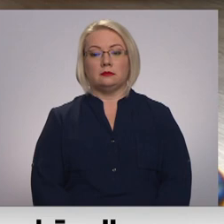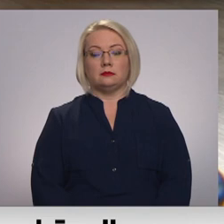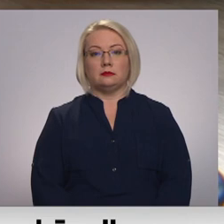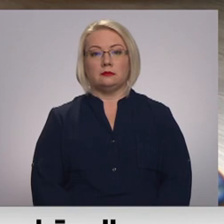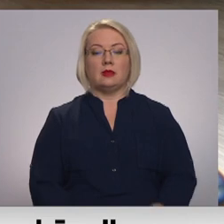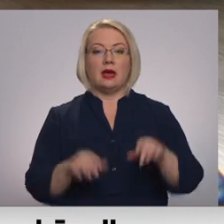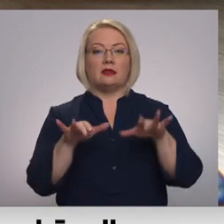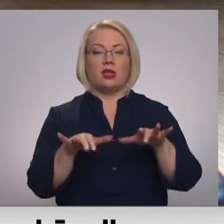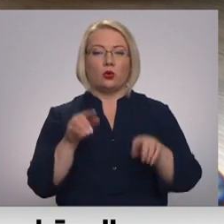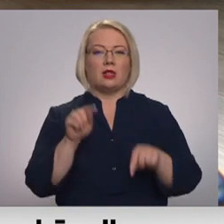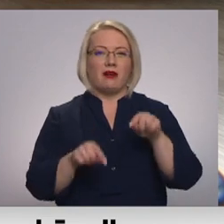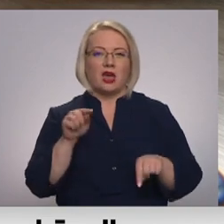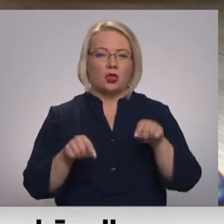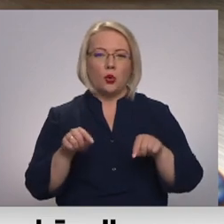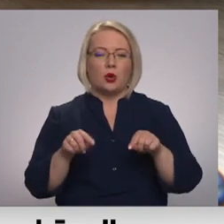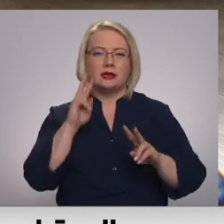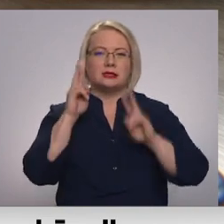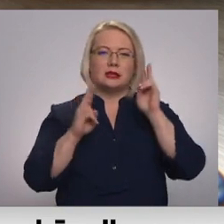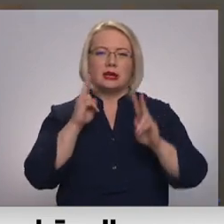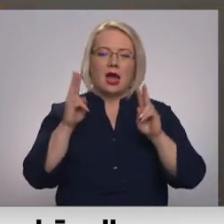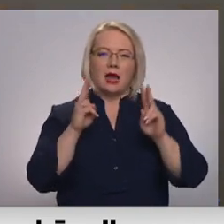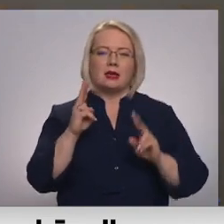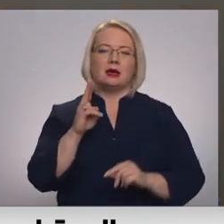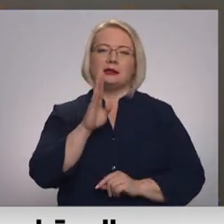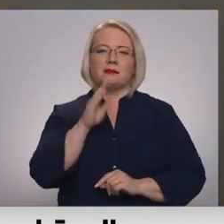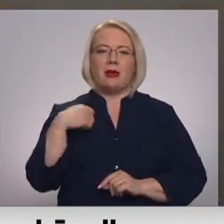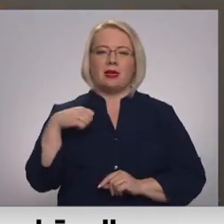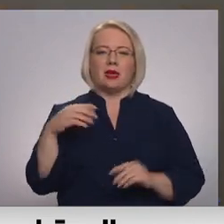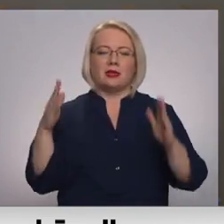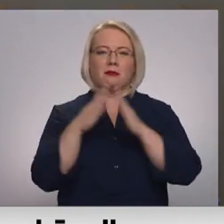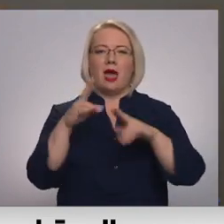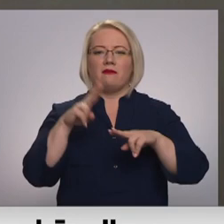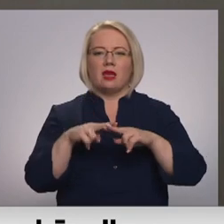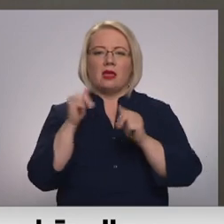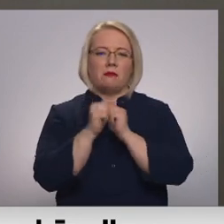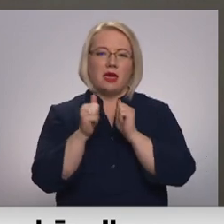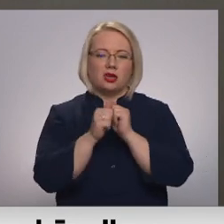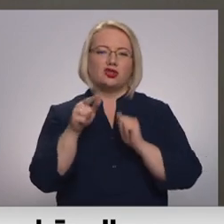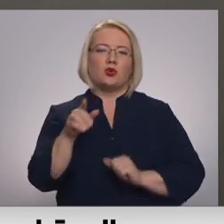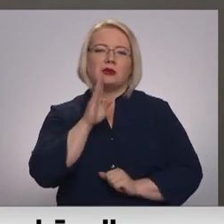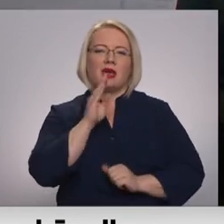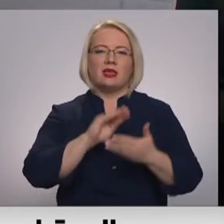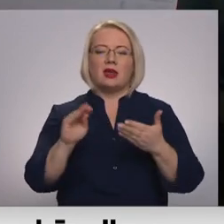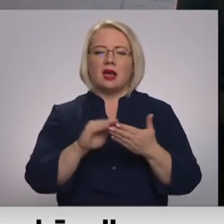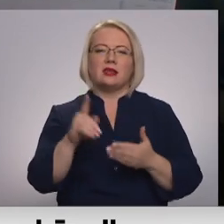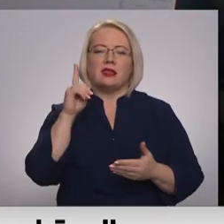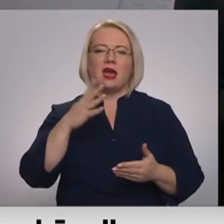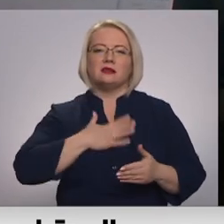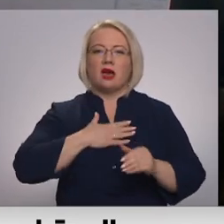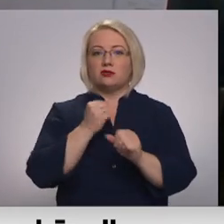Datora klavietūras, taustuņu skaņas. Kristīnas mājvietā ir biežas, jo sievieti raksta ne tikai savus gara darbus.